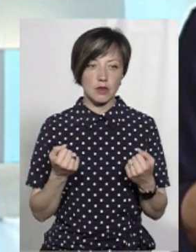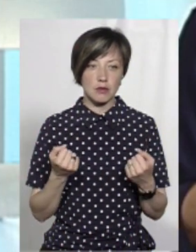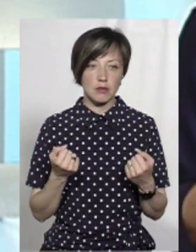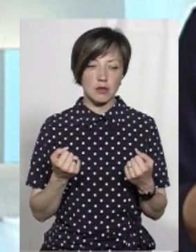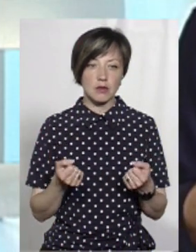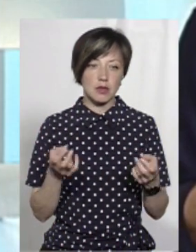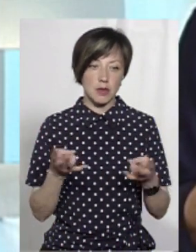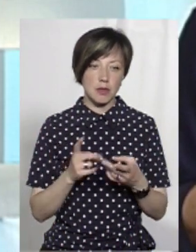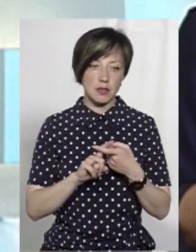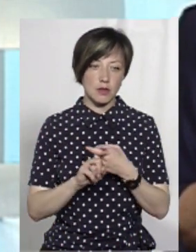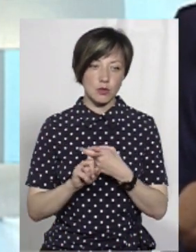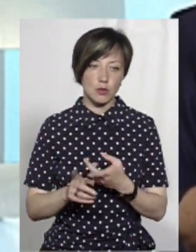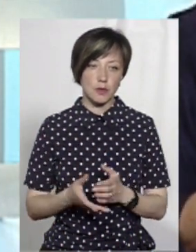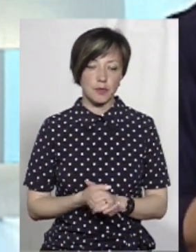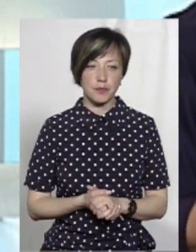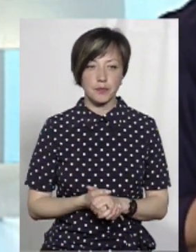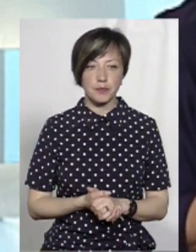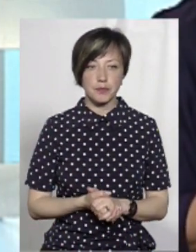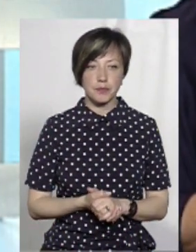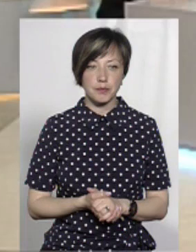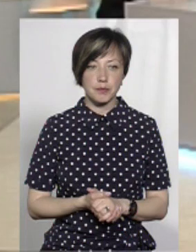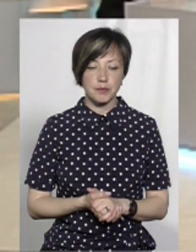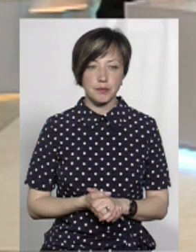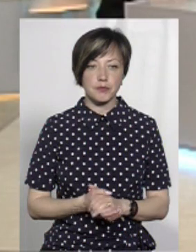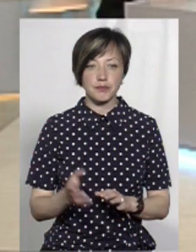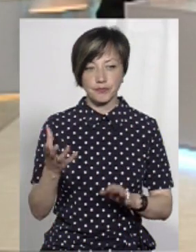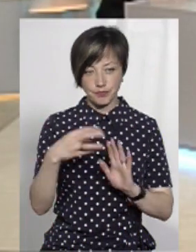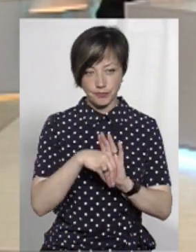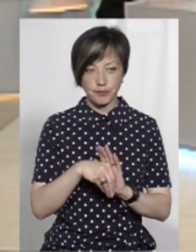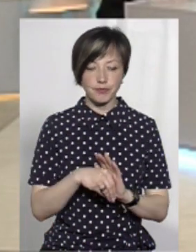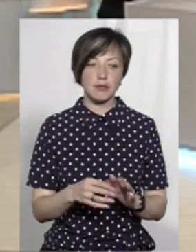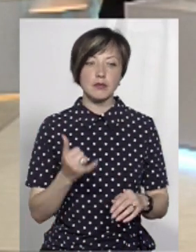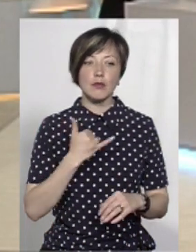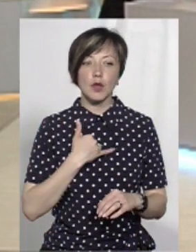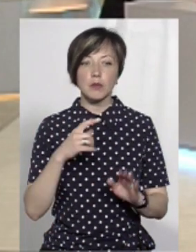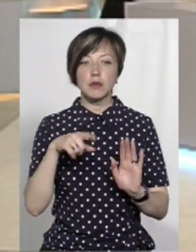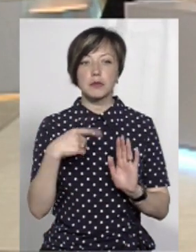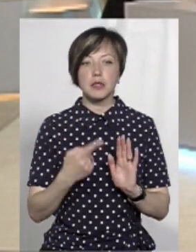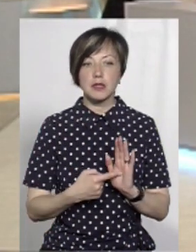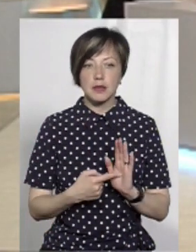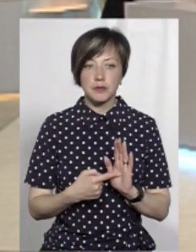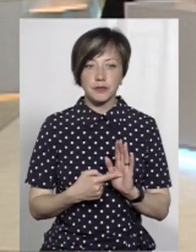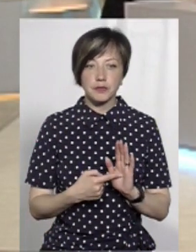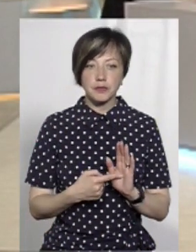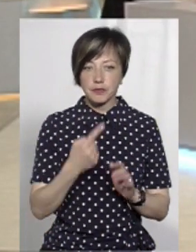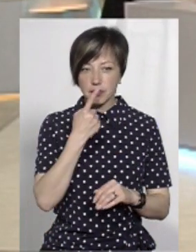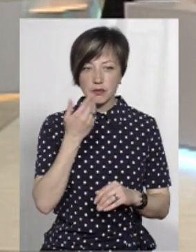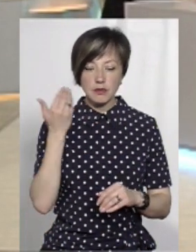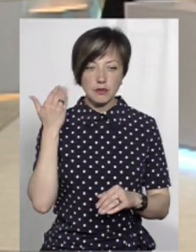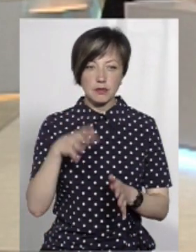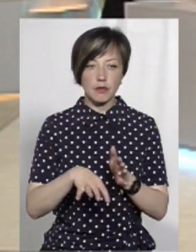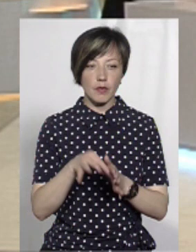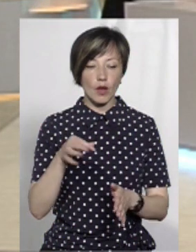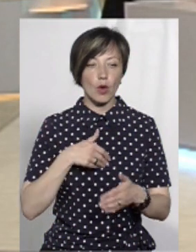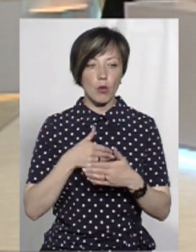і просто мати з нею зв'язок. Дякую вам. Олеже, прошу, доложайте. У мене питання одразу виникло, буквально, нещодавно обрали